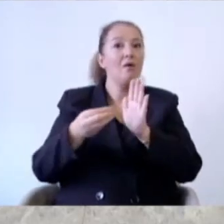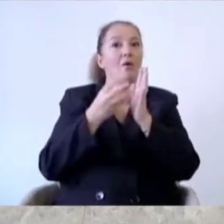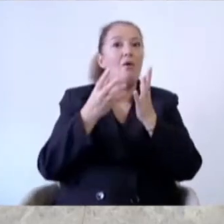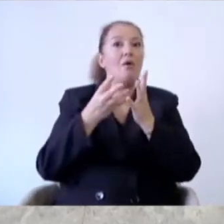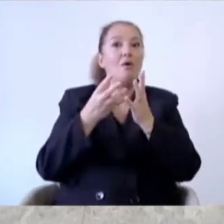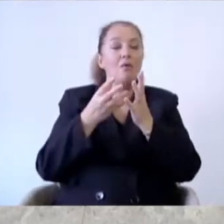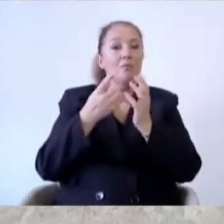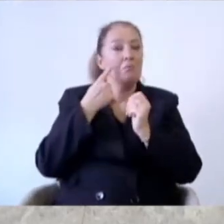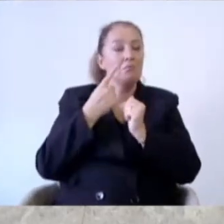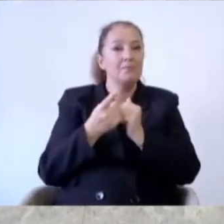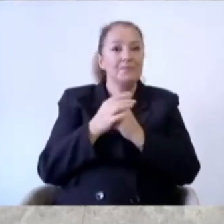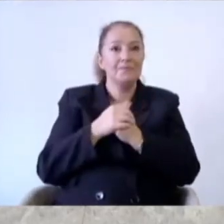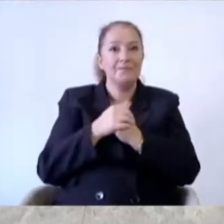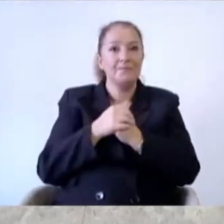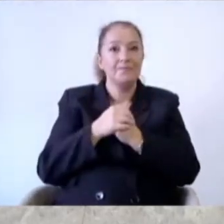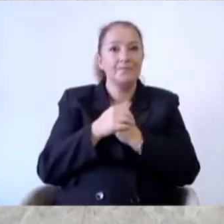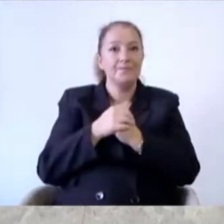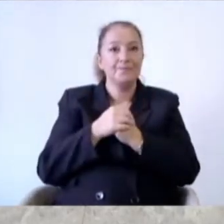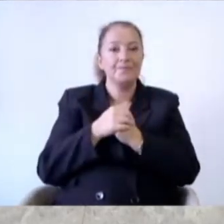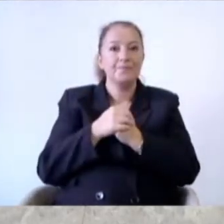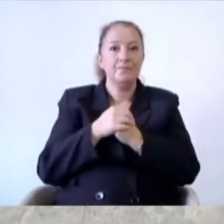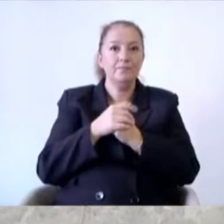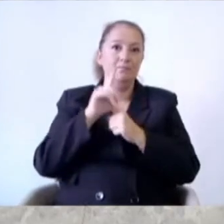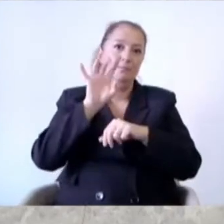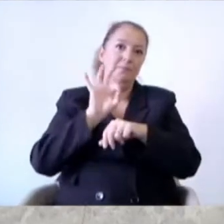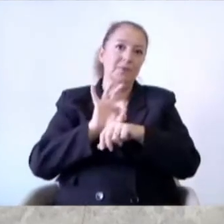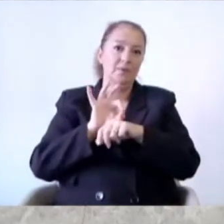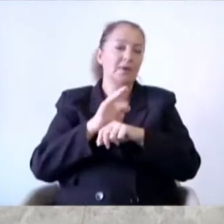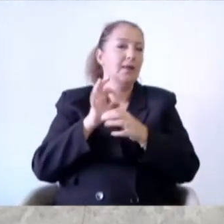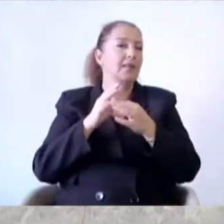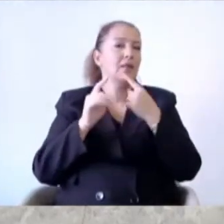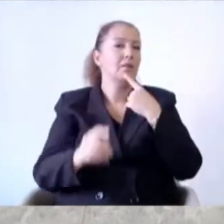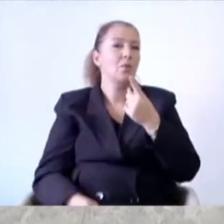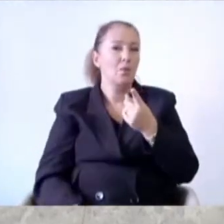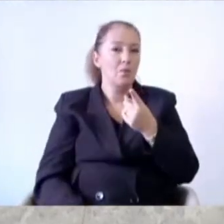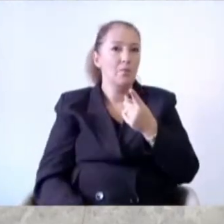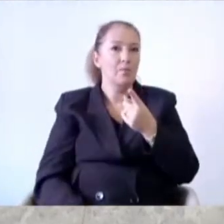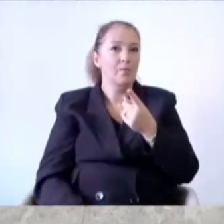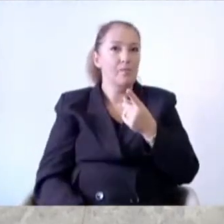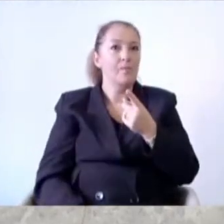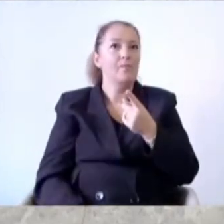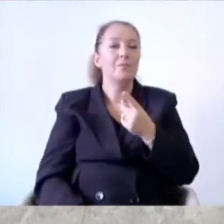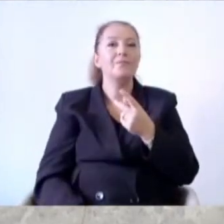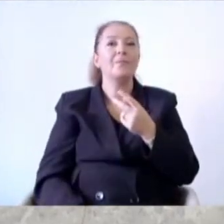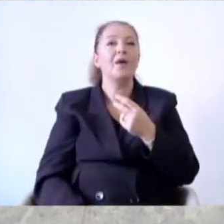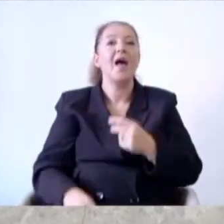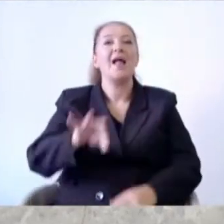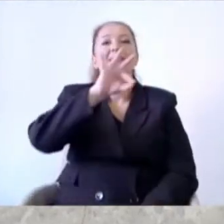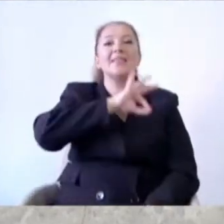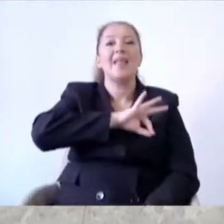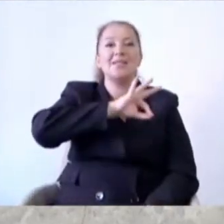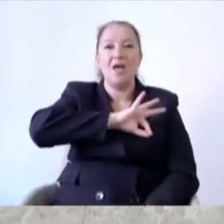Burada mıydı? Iıı bir dakika ne diyor? Tasarruf tedbirleri